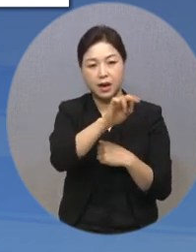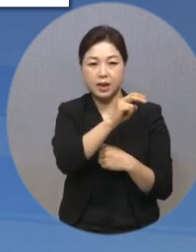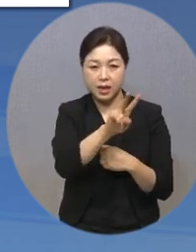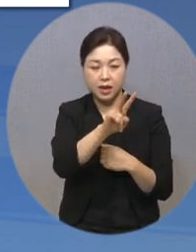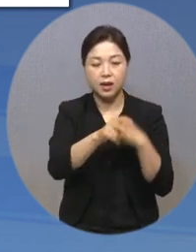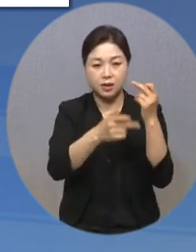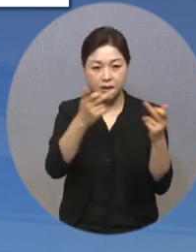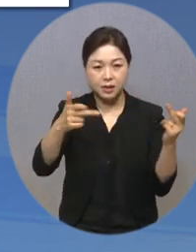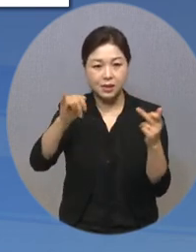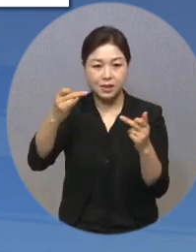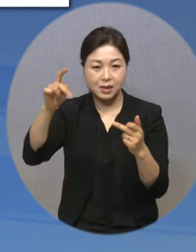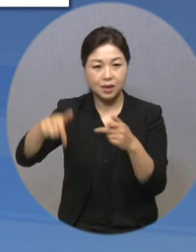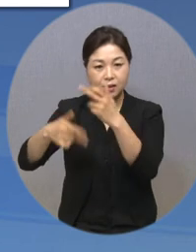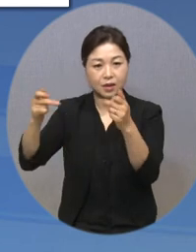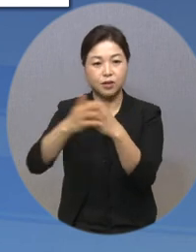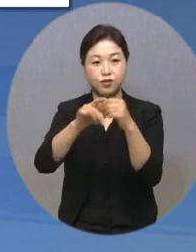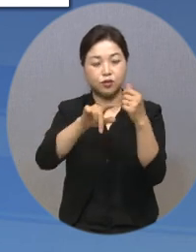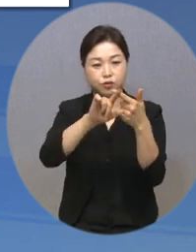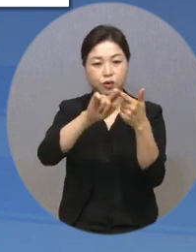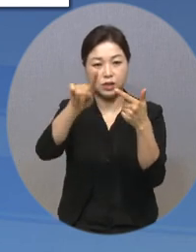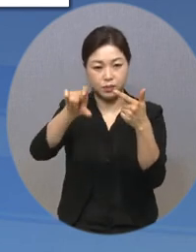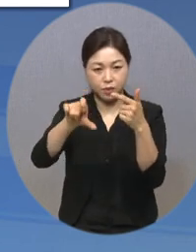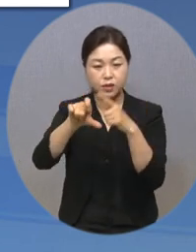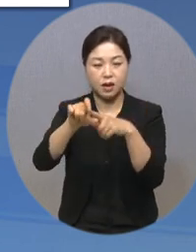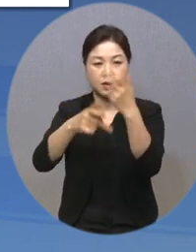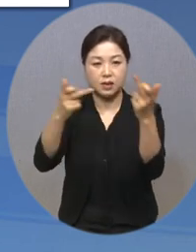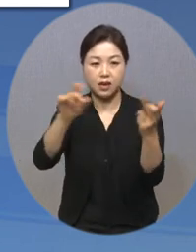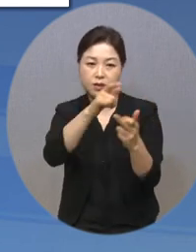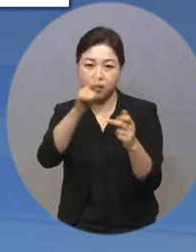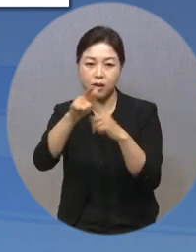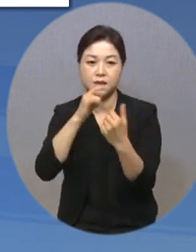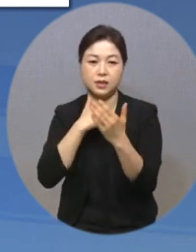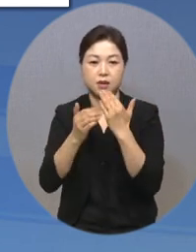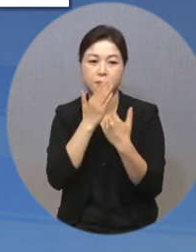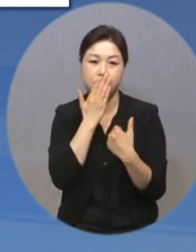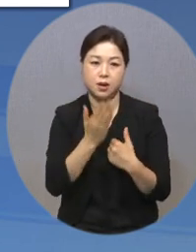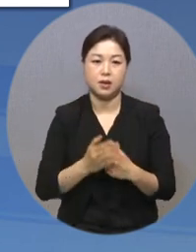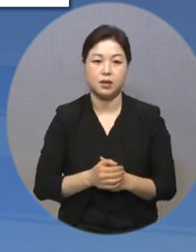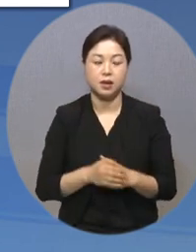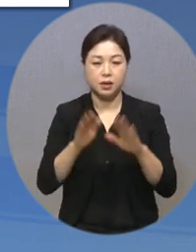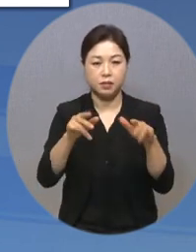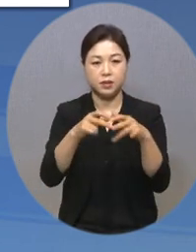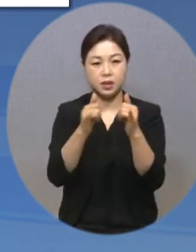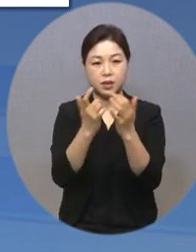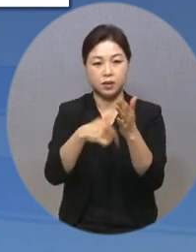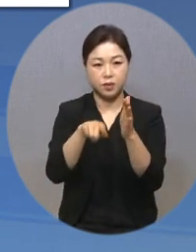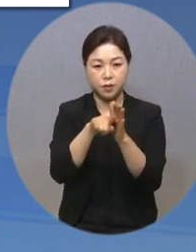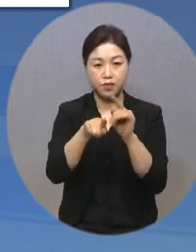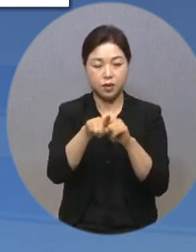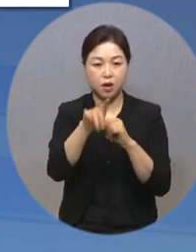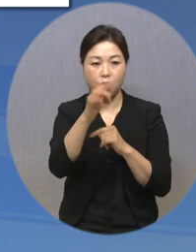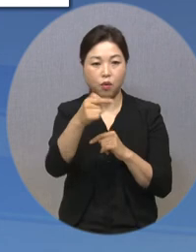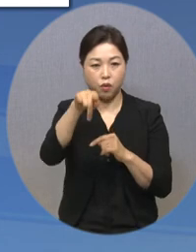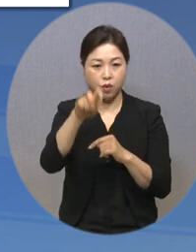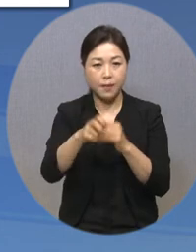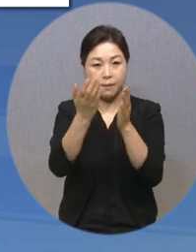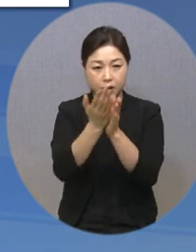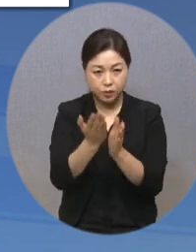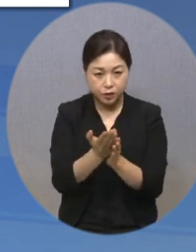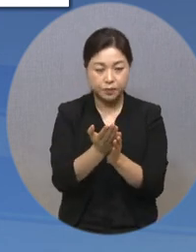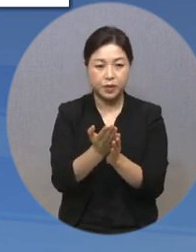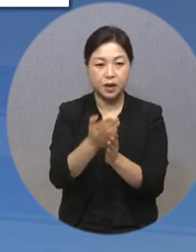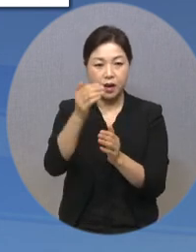치약산에서도 6월 15일부터 다양한 자연체험을 할 수 있습니다. 이번 장애인을 위한 오감맞춤 자연체험 과정